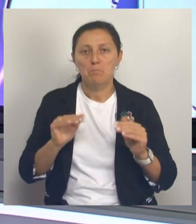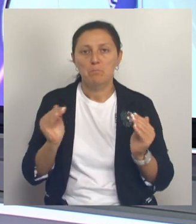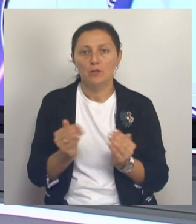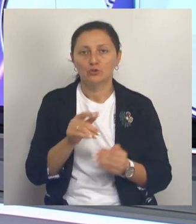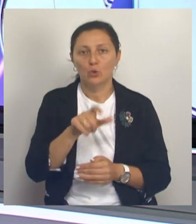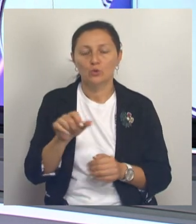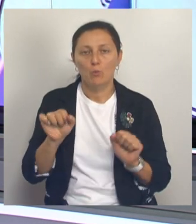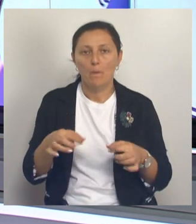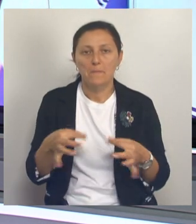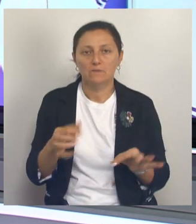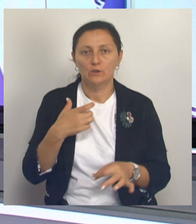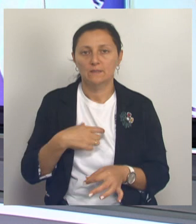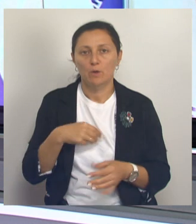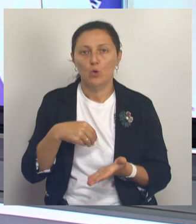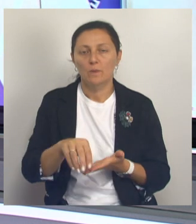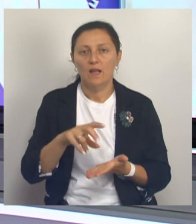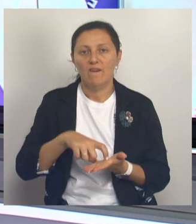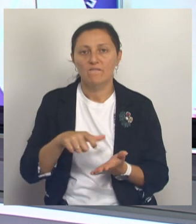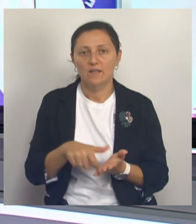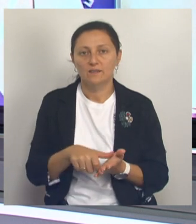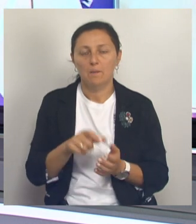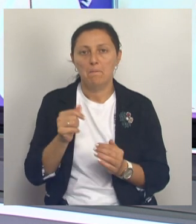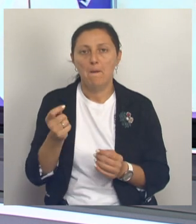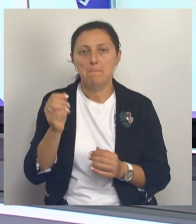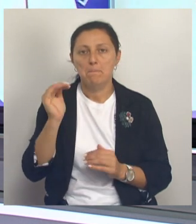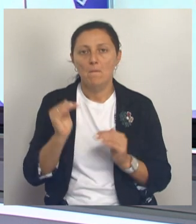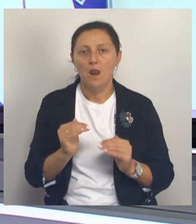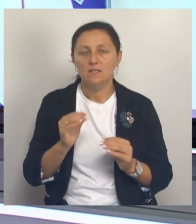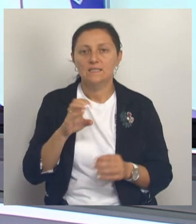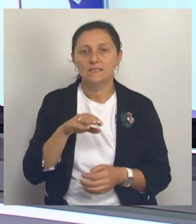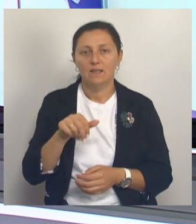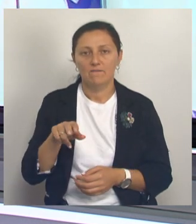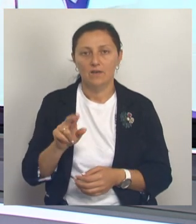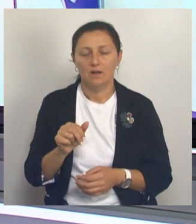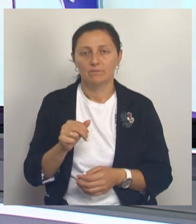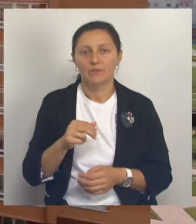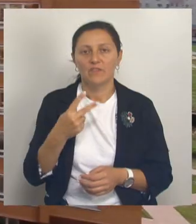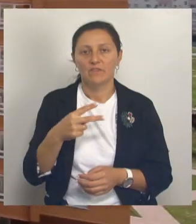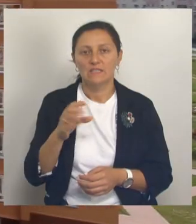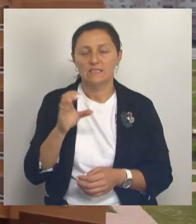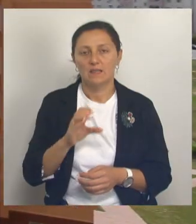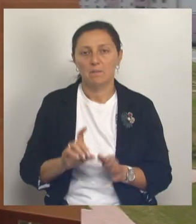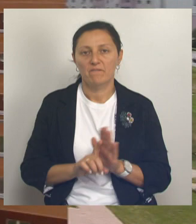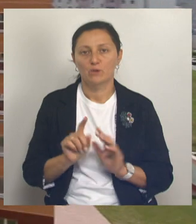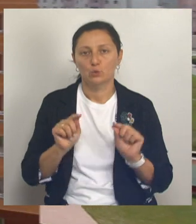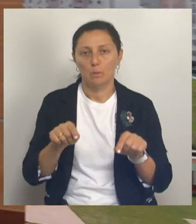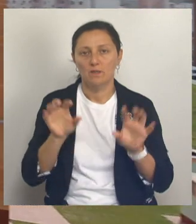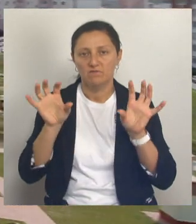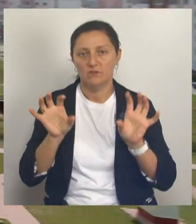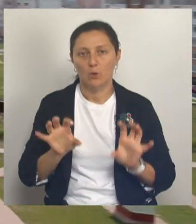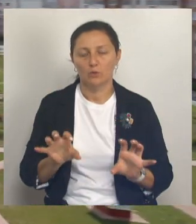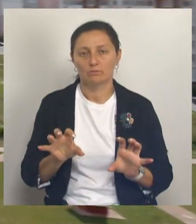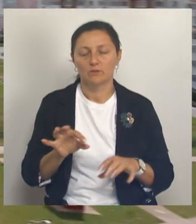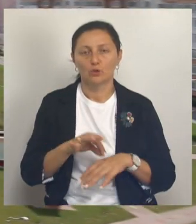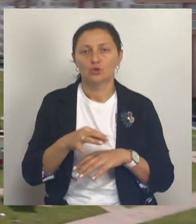людей смогут позволить себе купить квартиру по невысокой ставке. Изменения вступают в силу 20 сентября, то есть уже завтра. Ужесточая